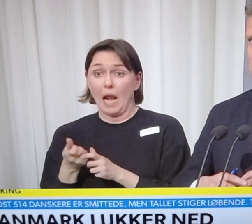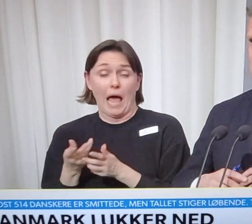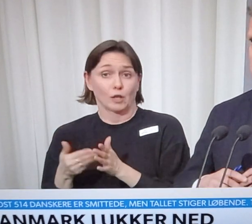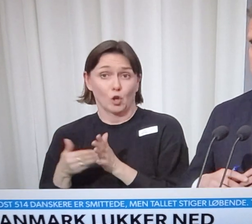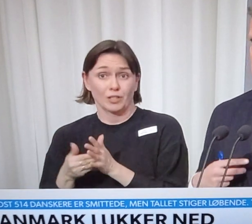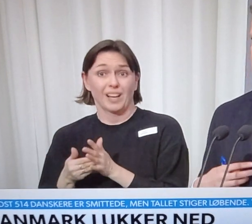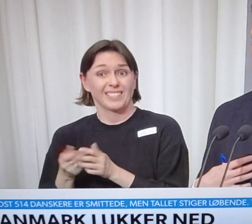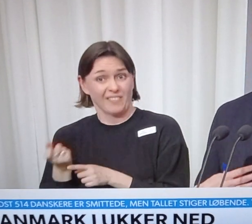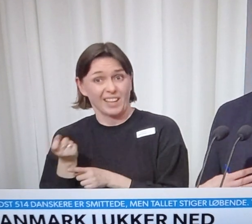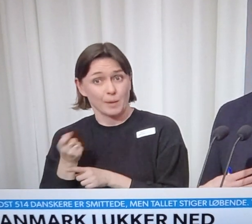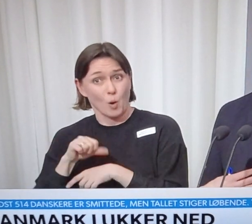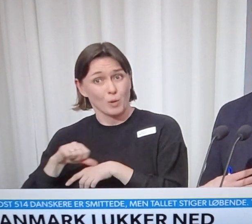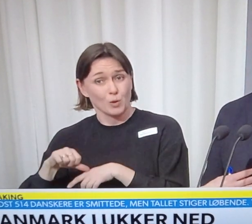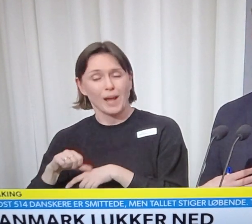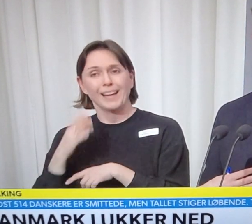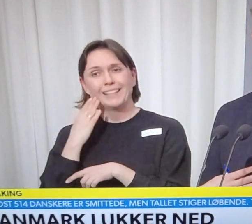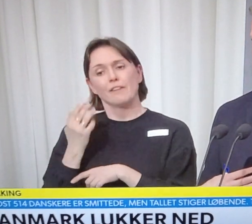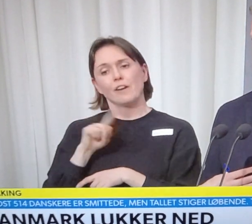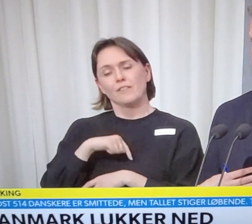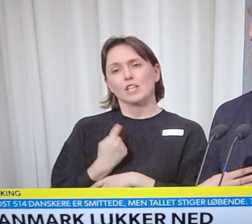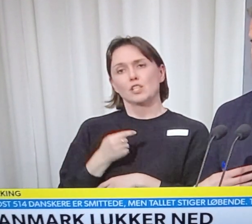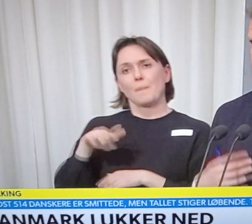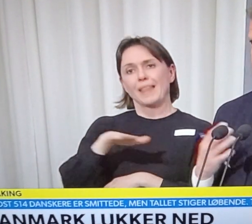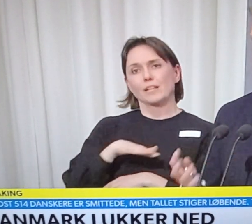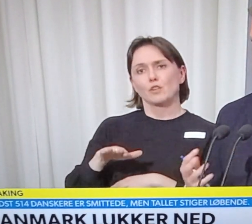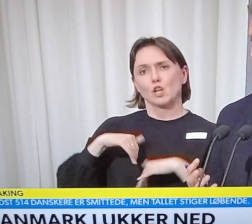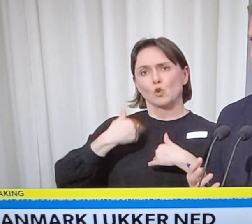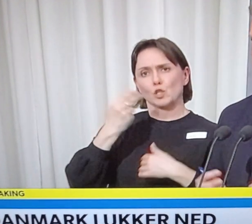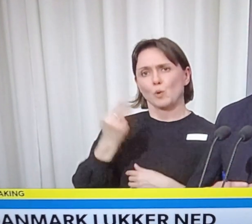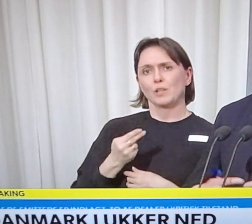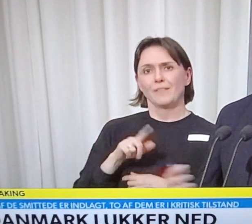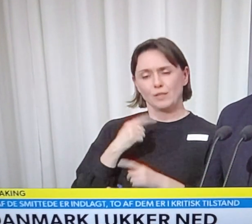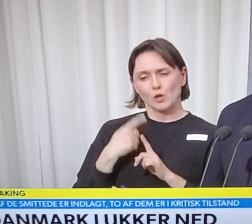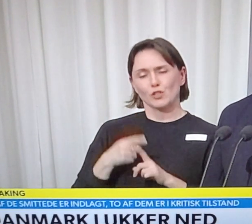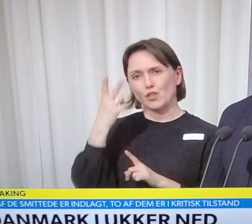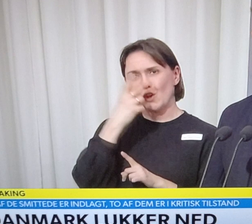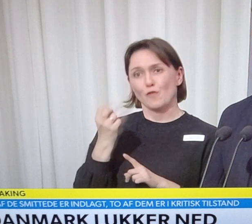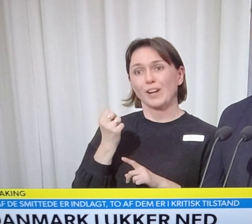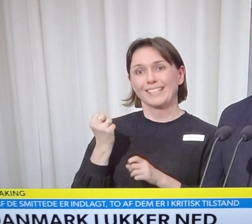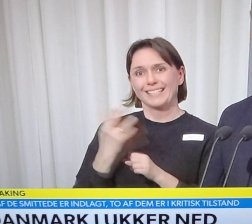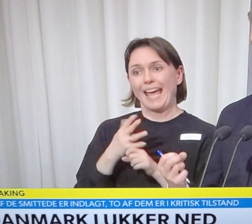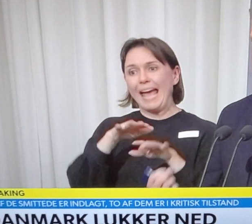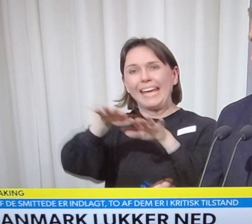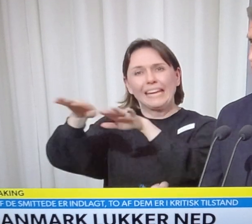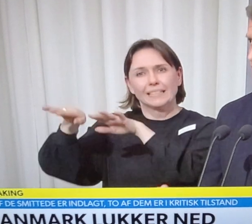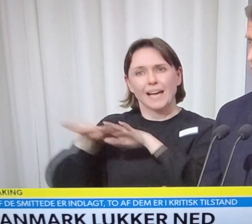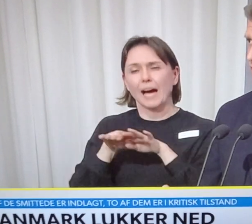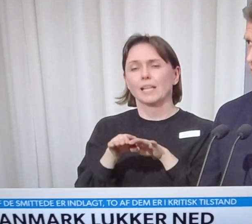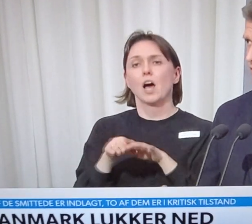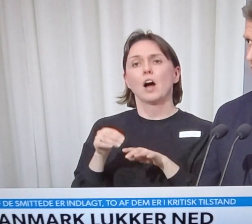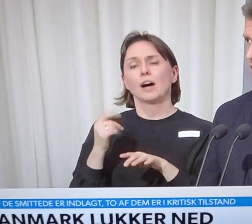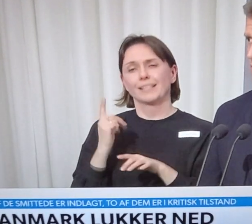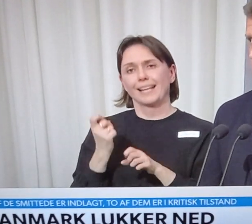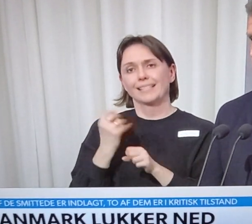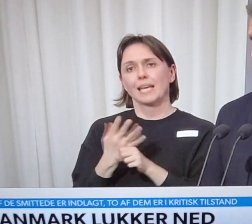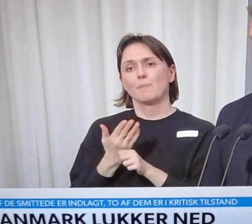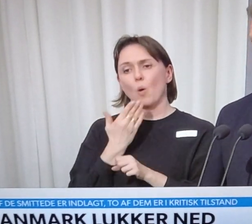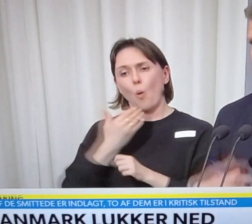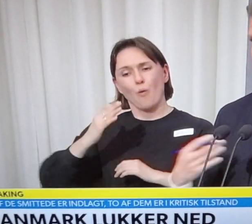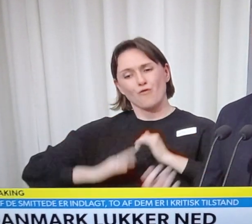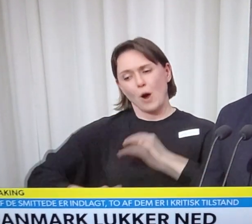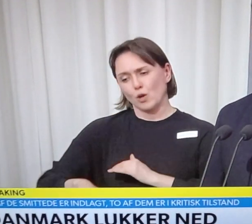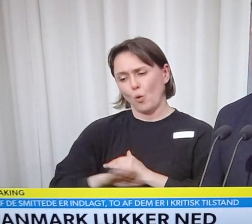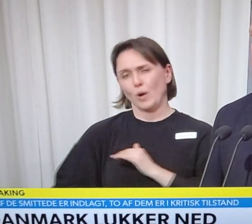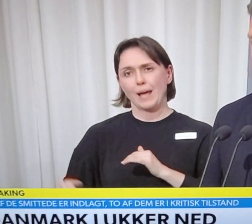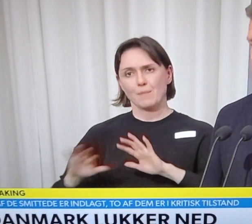Så der skal vi selvfølgelig, som Nationale Sundhedsmødighed, sørge for, at det sker relativt ensartet og på nogle gode faglige grundlag på tværs af landet.